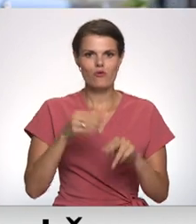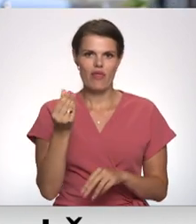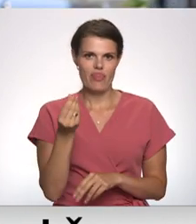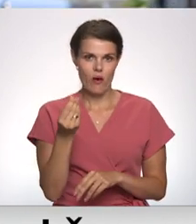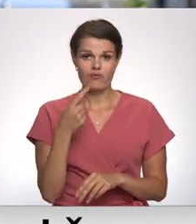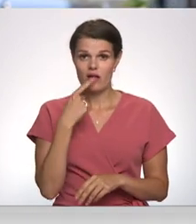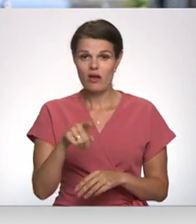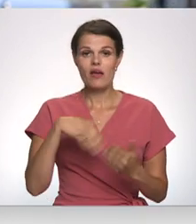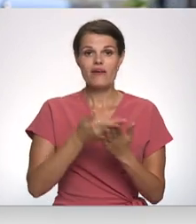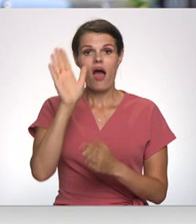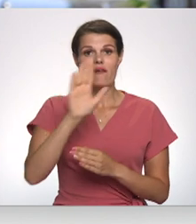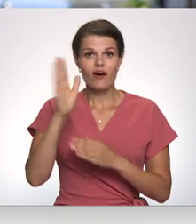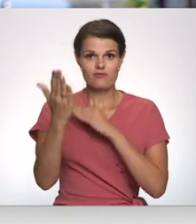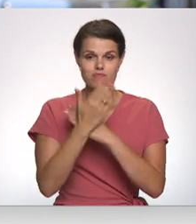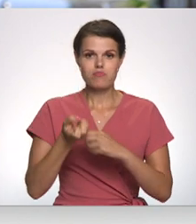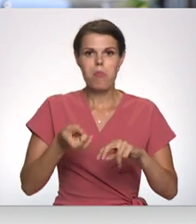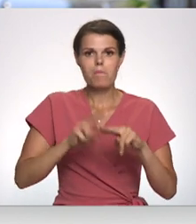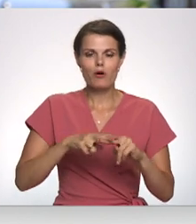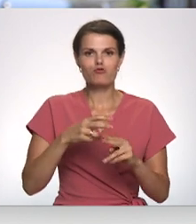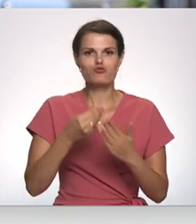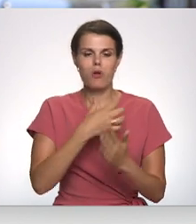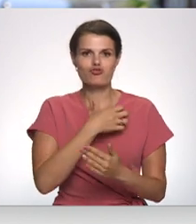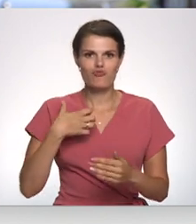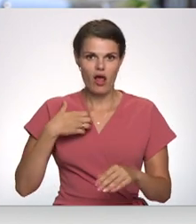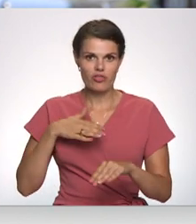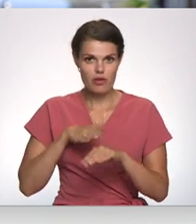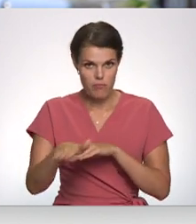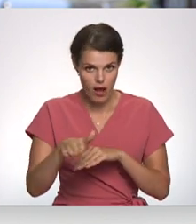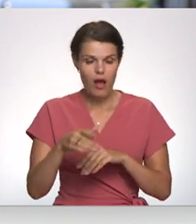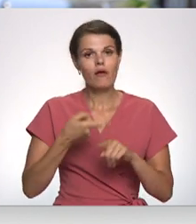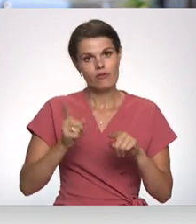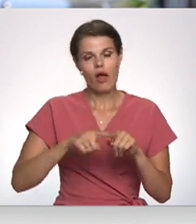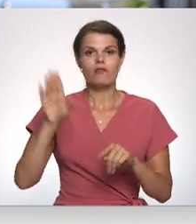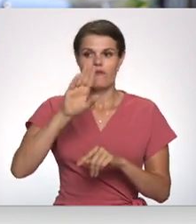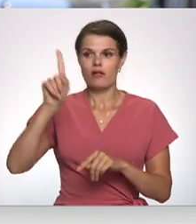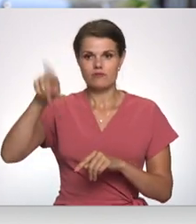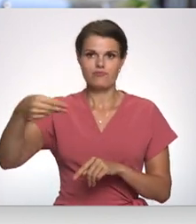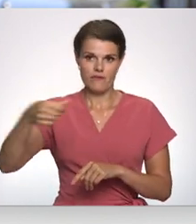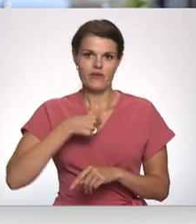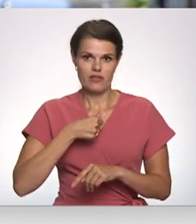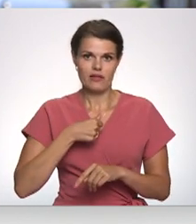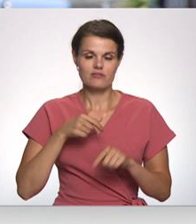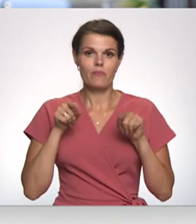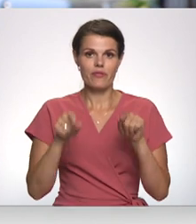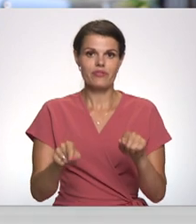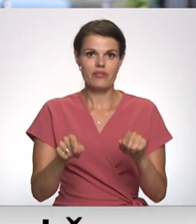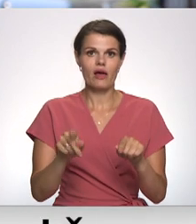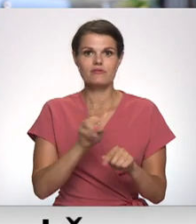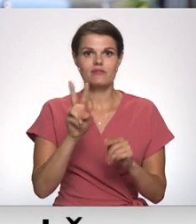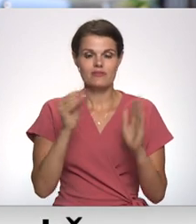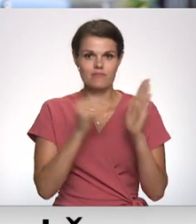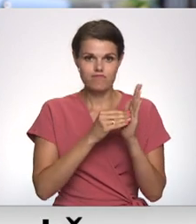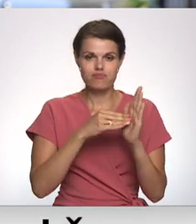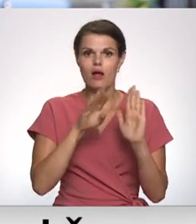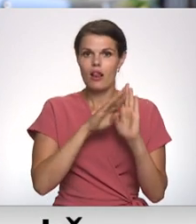Ja valsts kaut ko uzlika papildus pašvaldībai, tad arī valsti jāpareiz finansējums. Tas, kas ir ierakstas